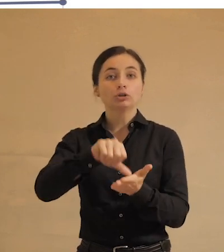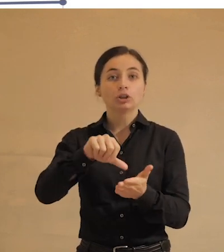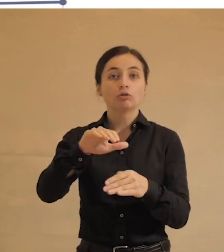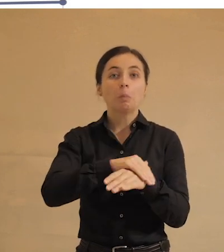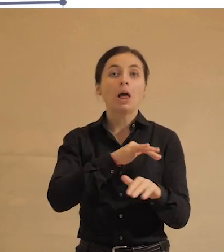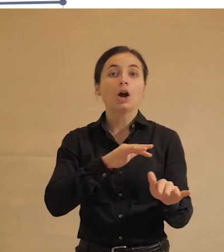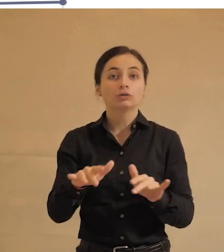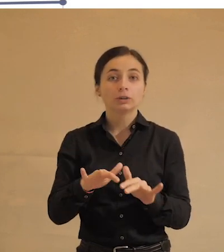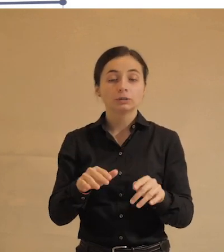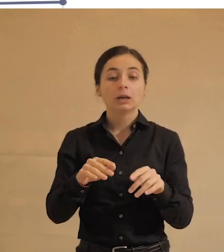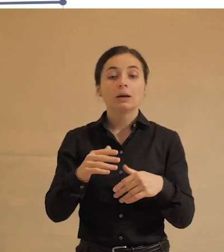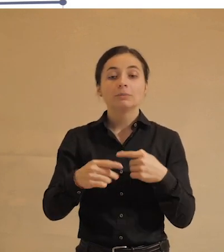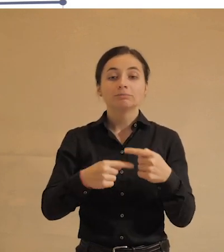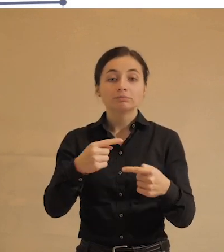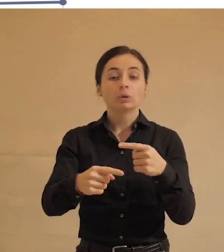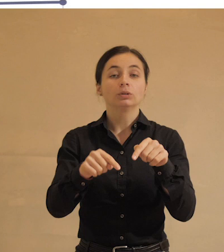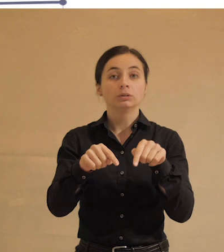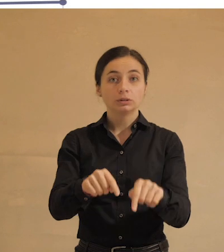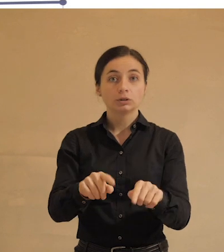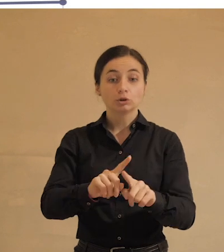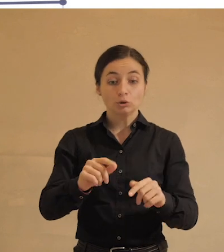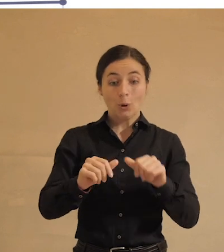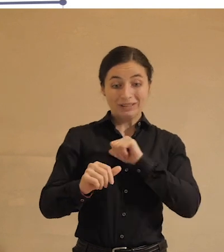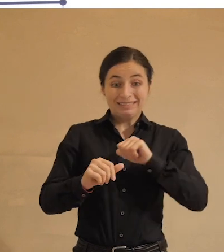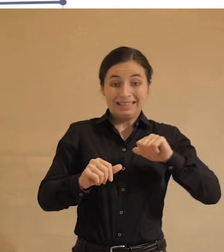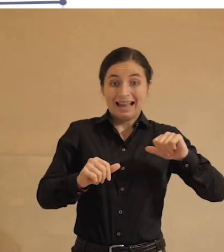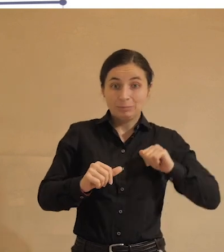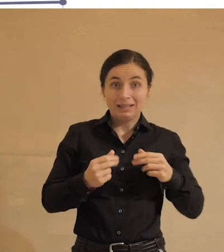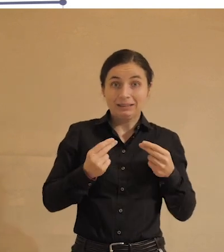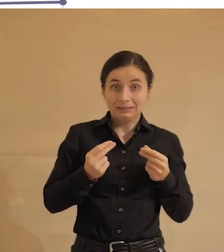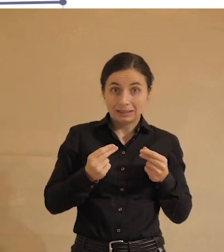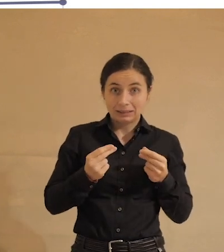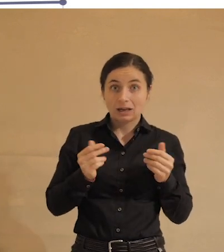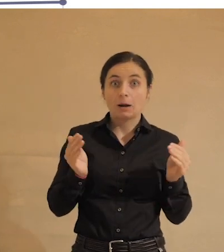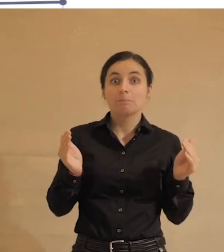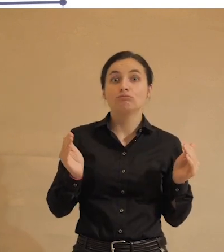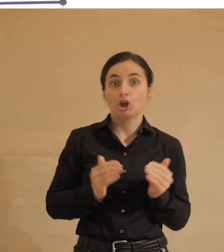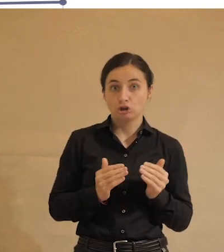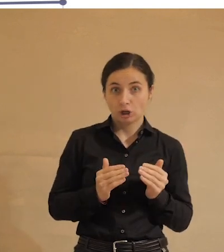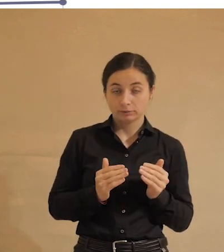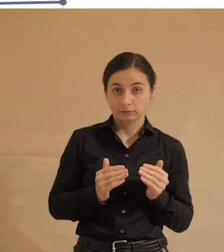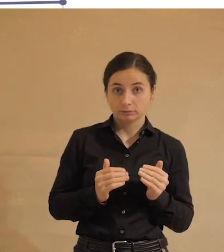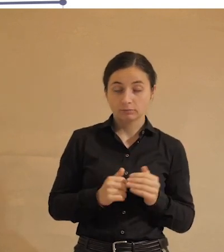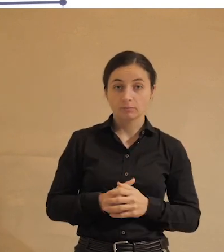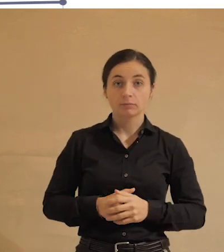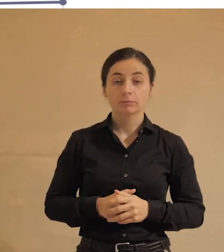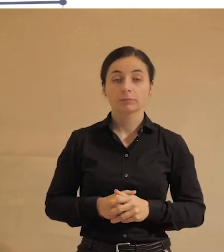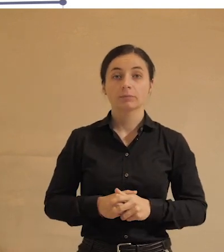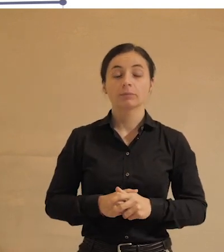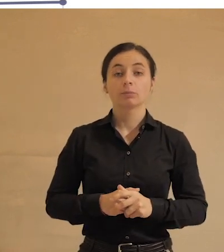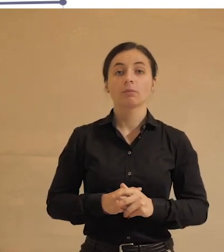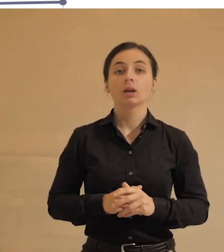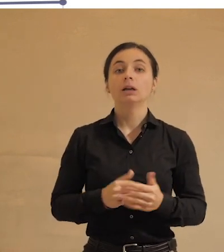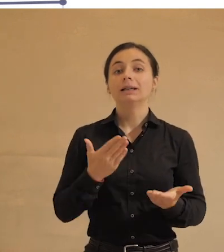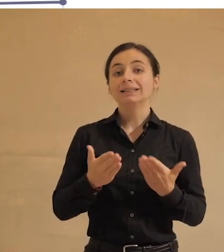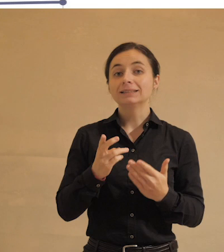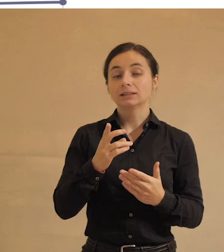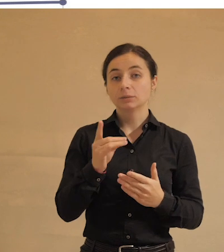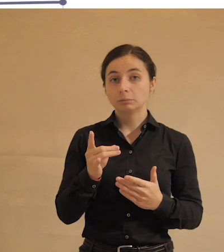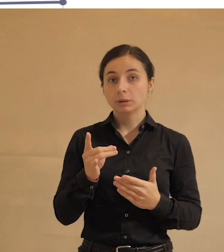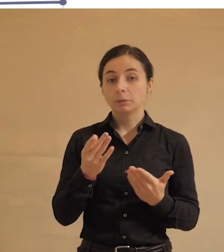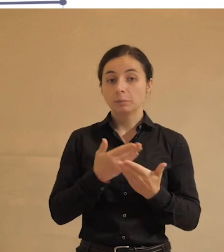благотворительности, продолжают это делать на фоне того, что у них самих этих денег стало меньше. Значит, ну, если бы